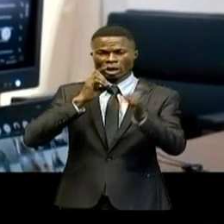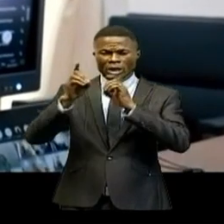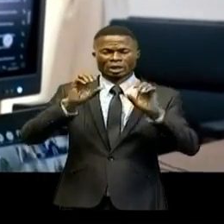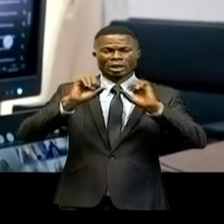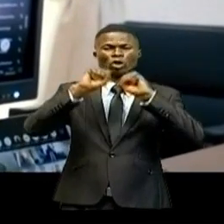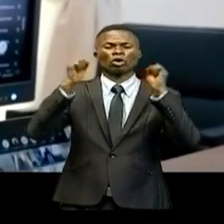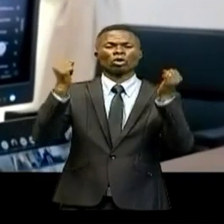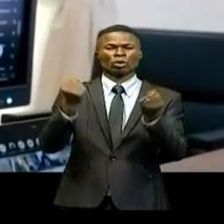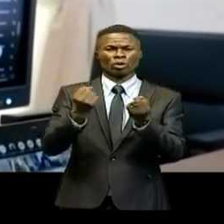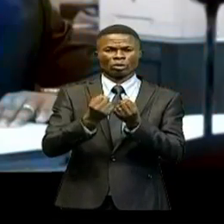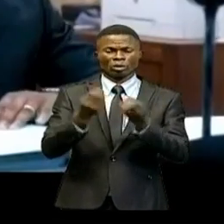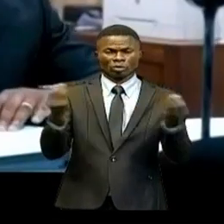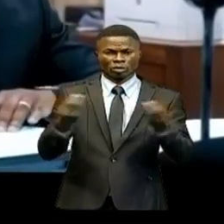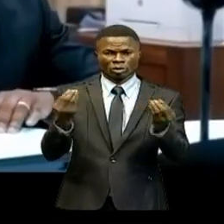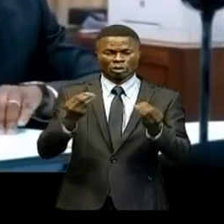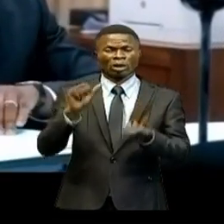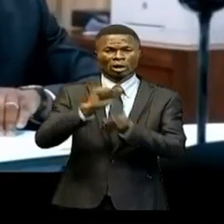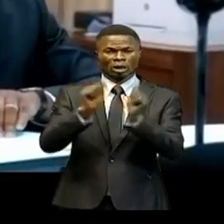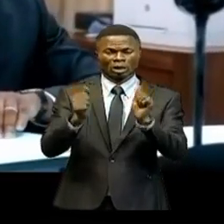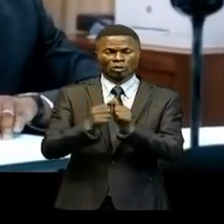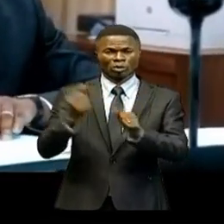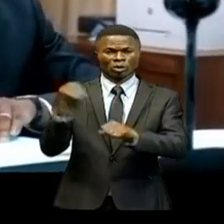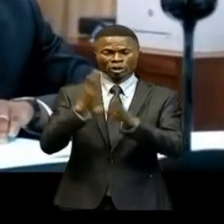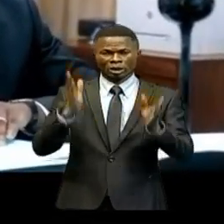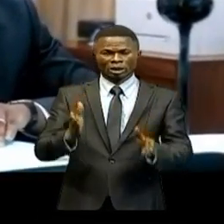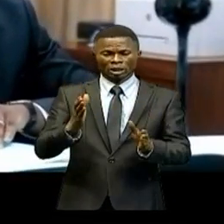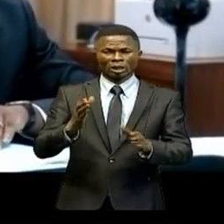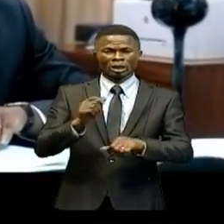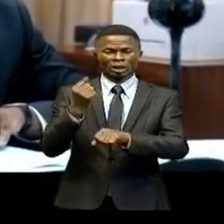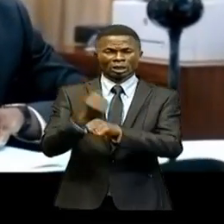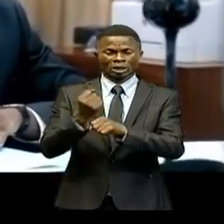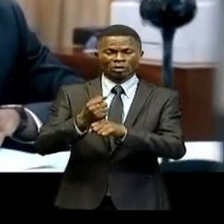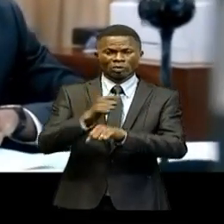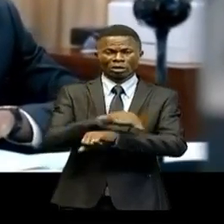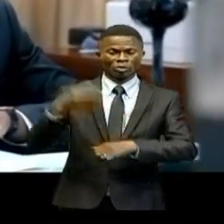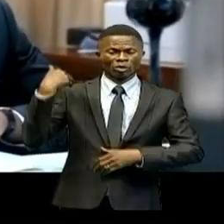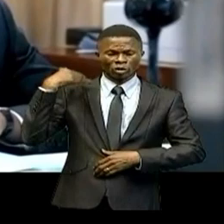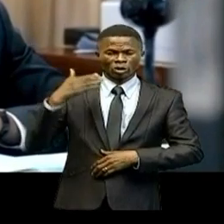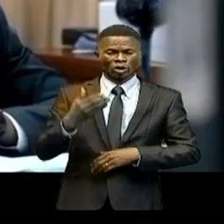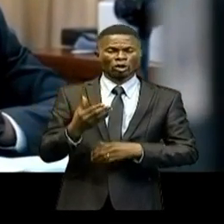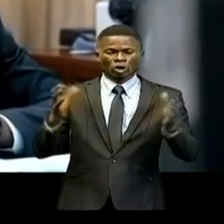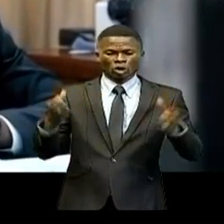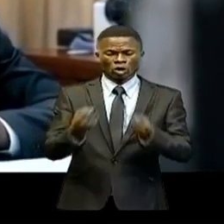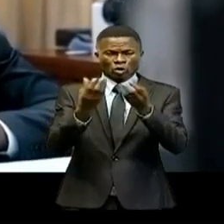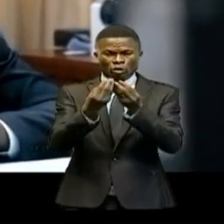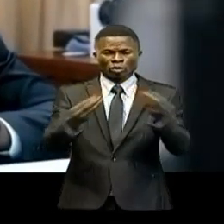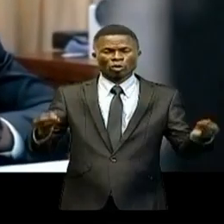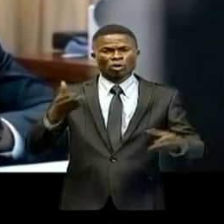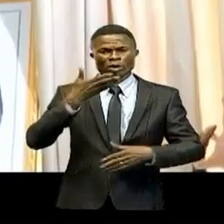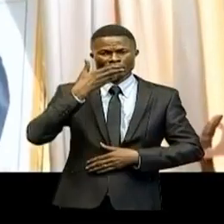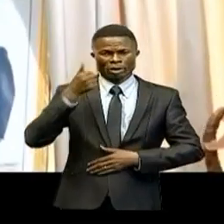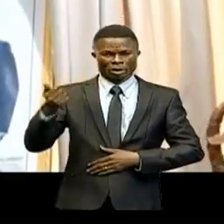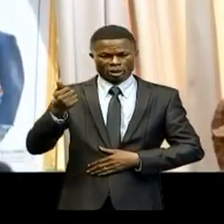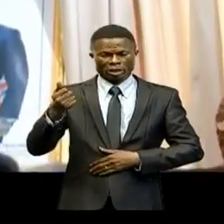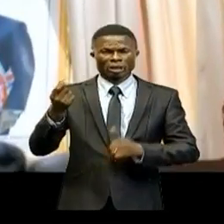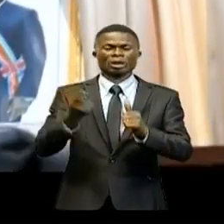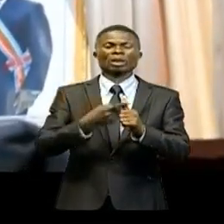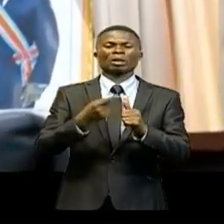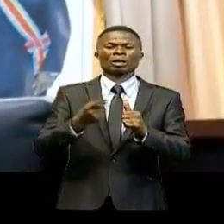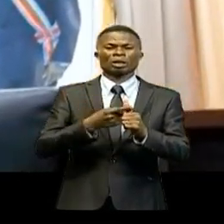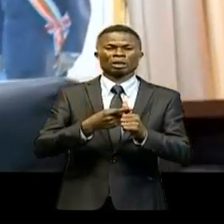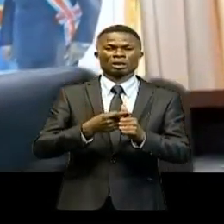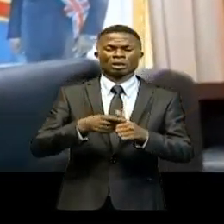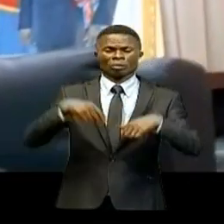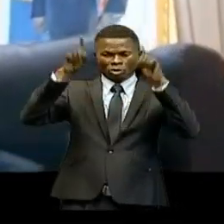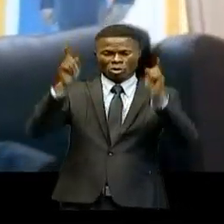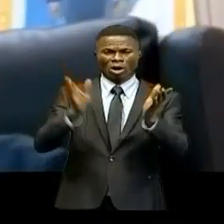afin que le programme des agents et fonctionnaires de l'État y trouve des solutions appropriées pour une année